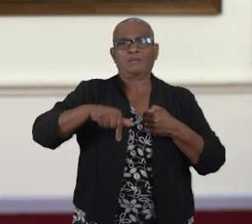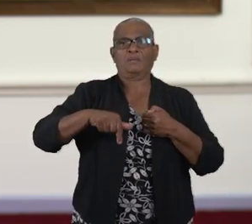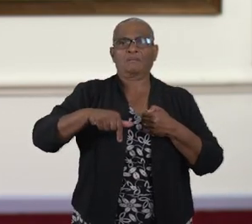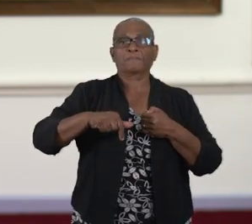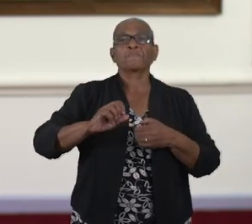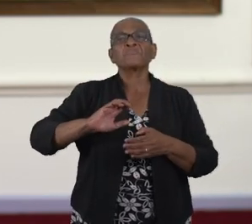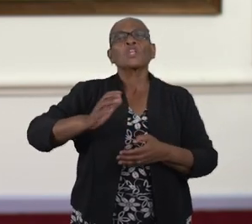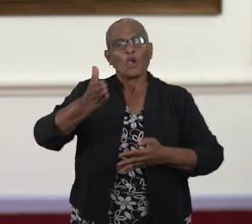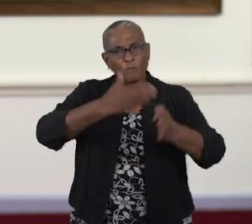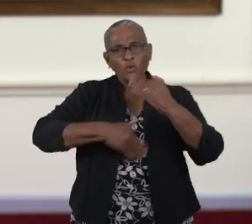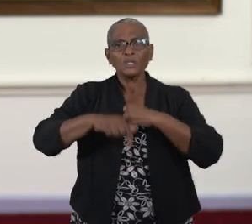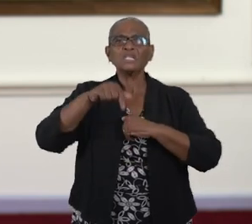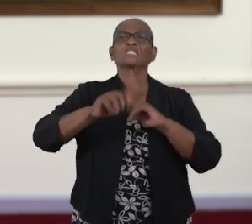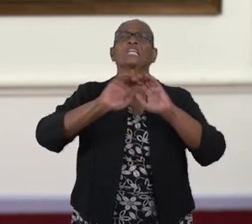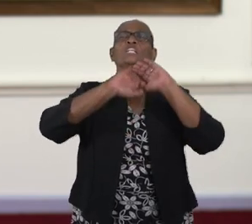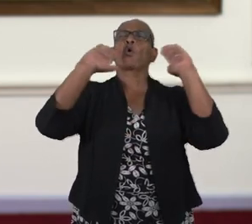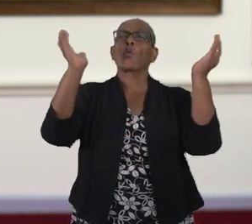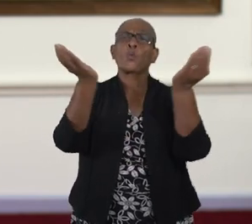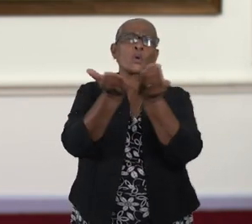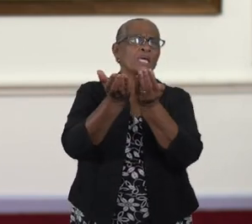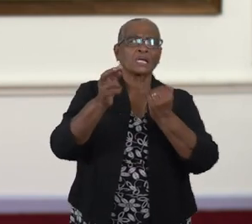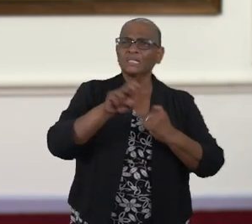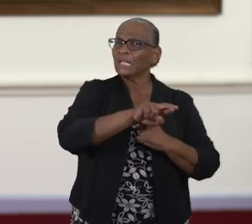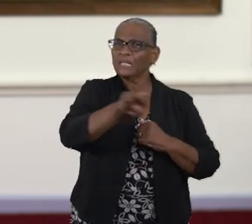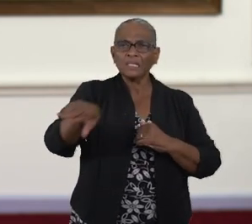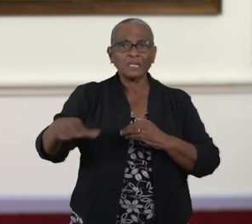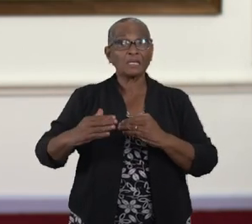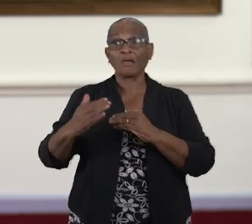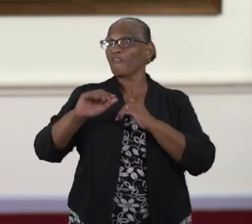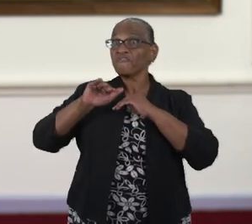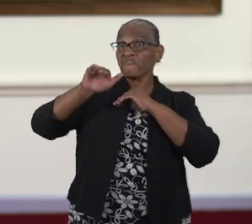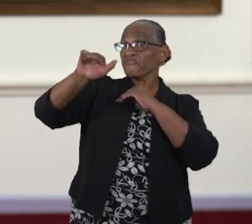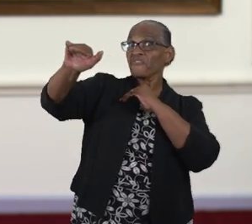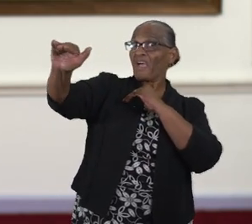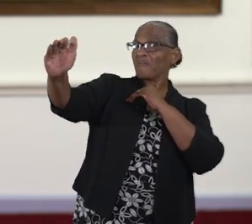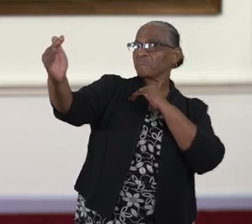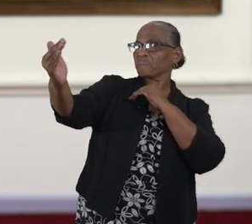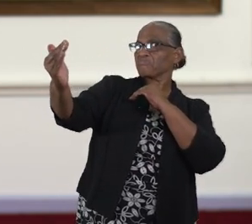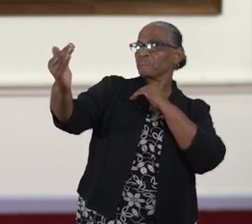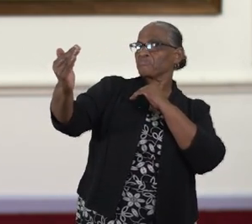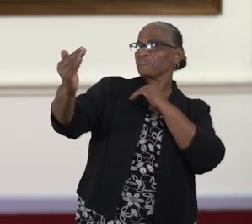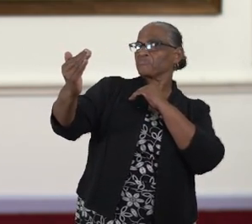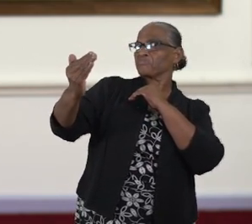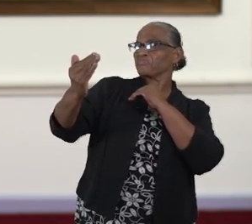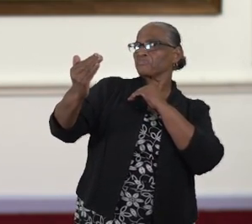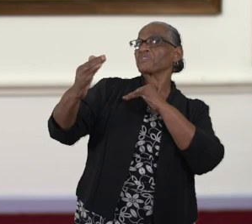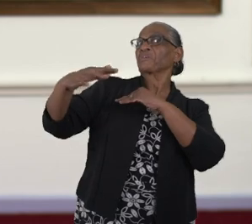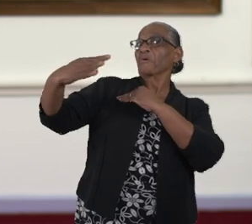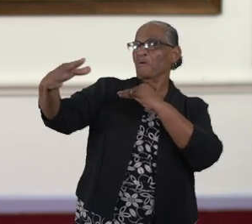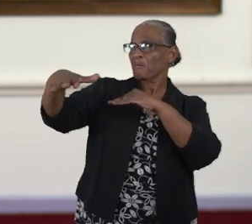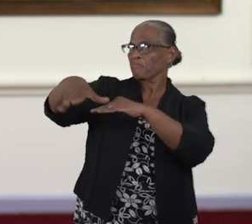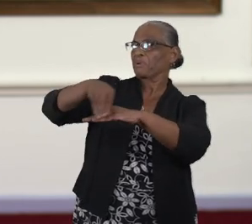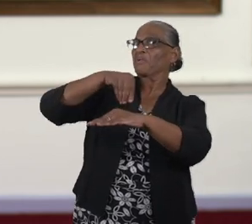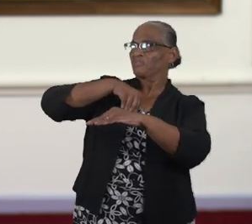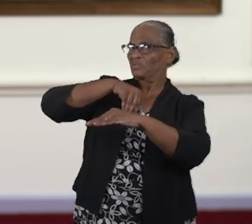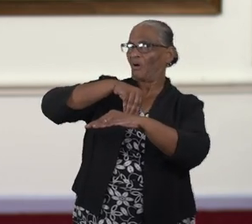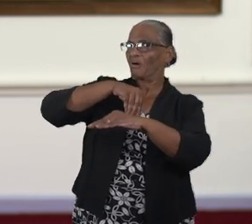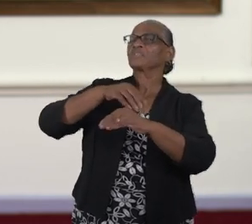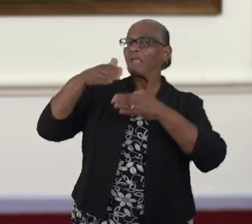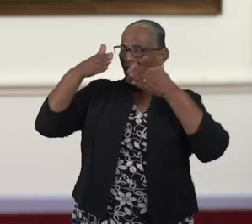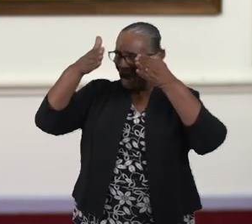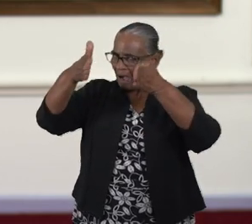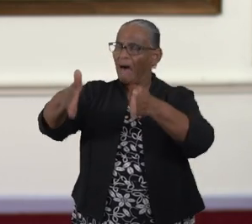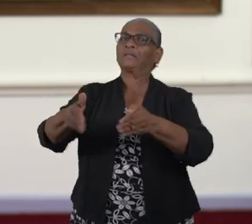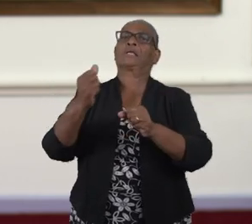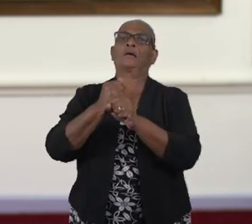Gebeurtenissen in de wereld, in de regio, zijn niet ver van ons. Ze beïnvloeden ons en we dienen aandacht daaraan